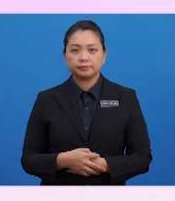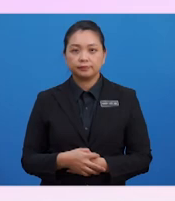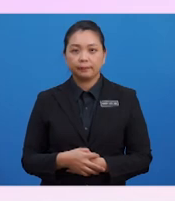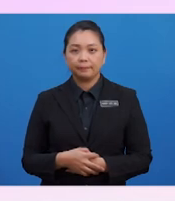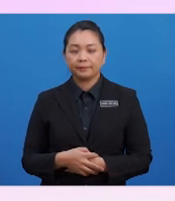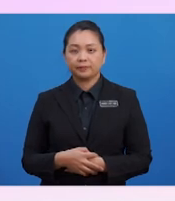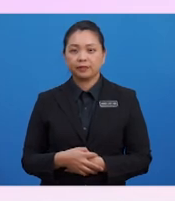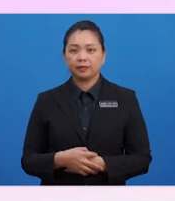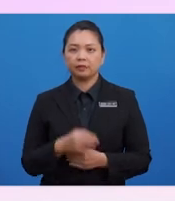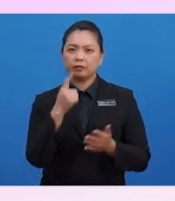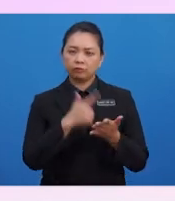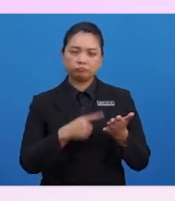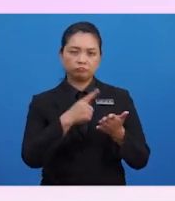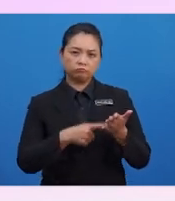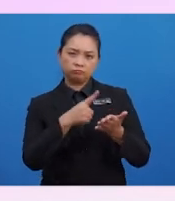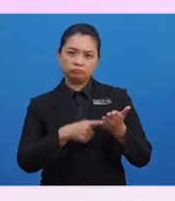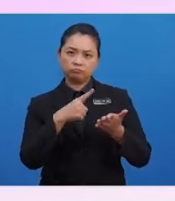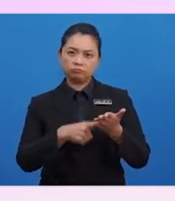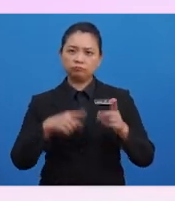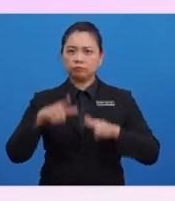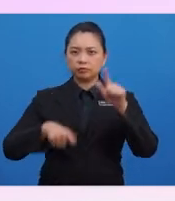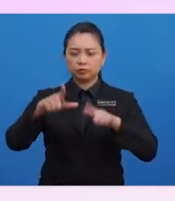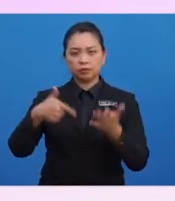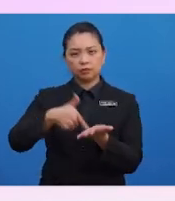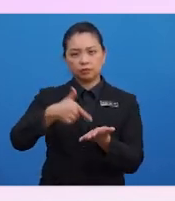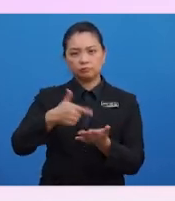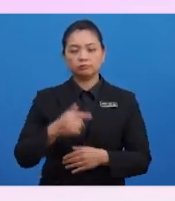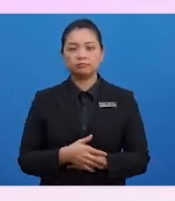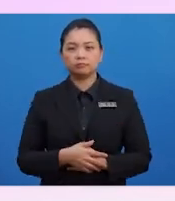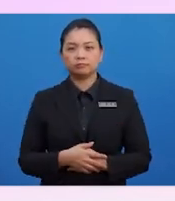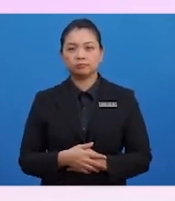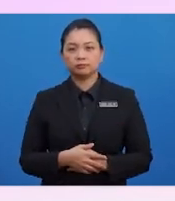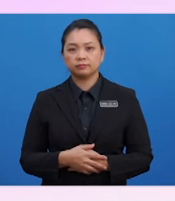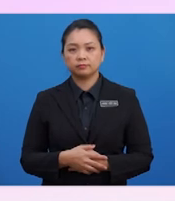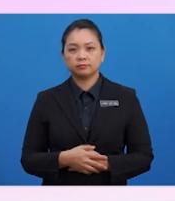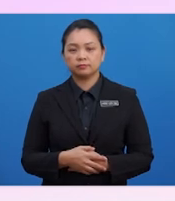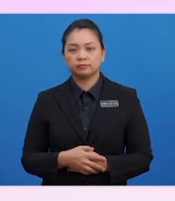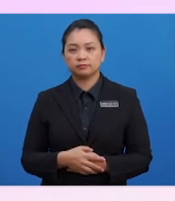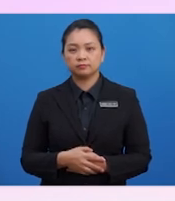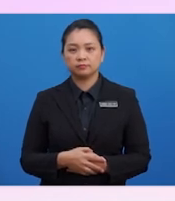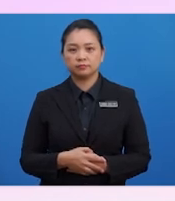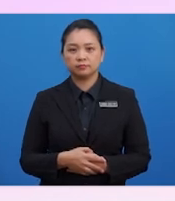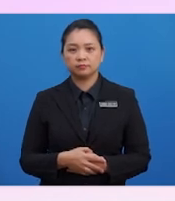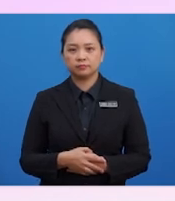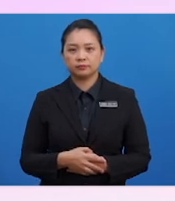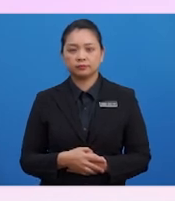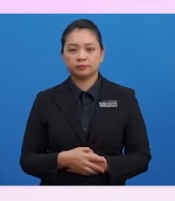Apa langkah yang seterusnya, murid-murid? Langkah seterusnya ialah